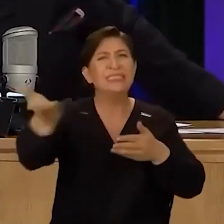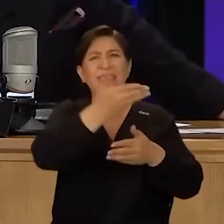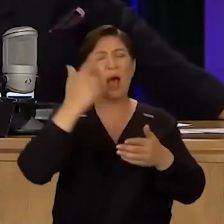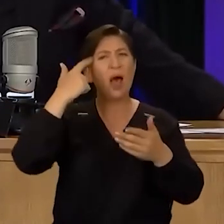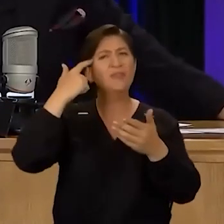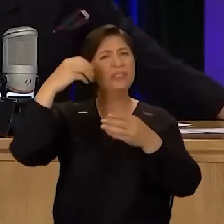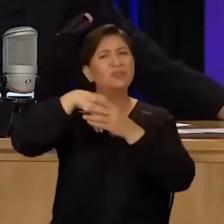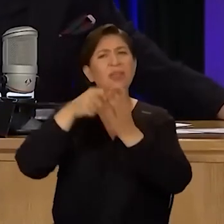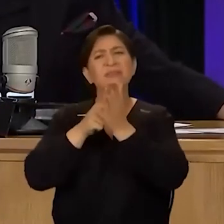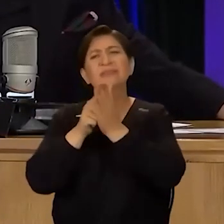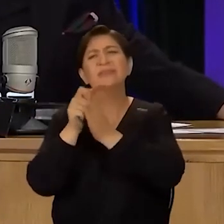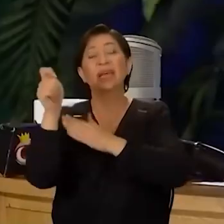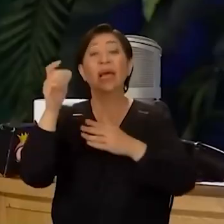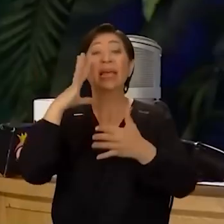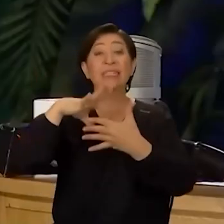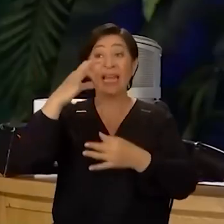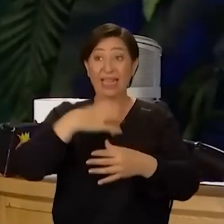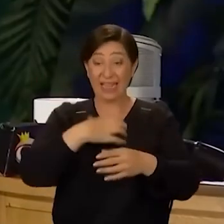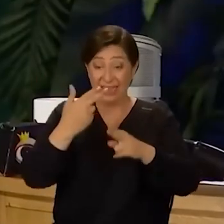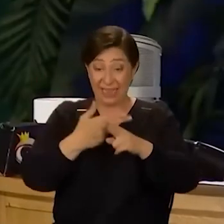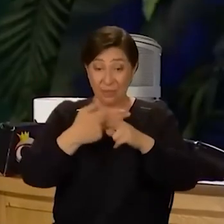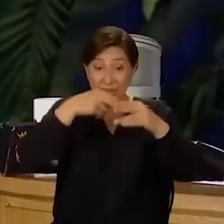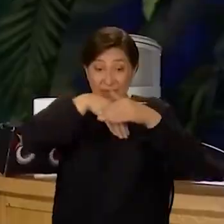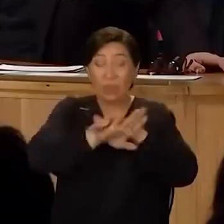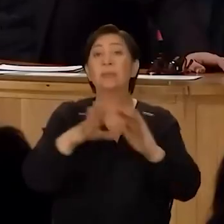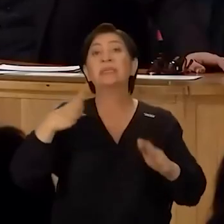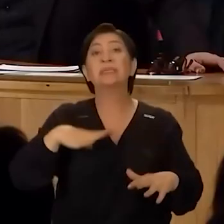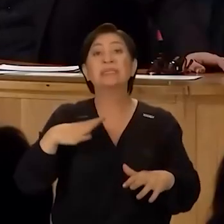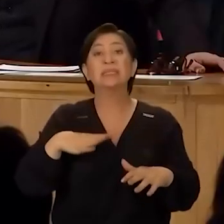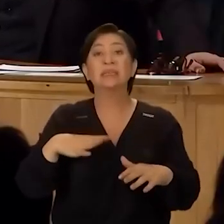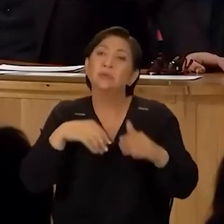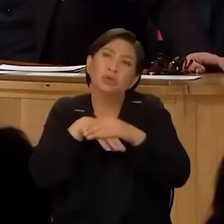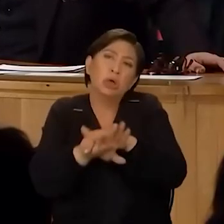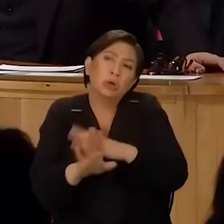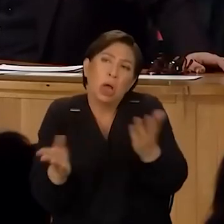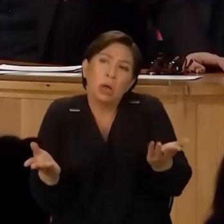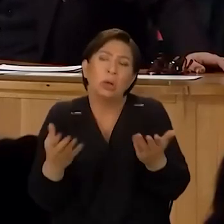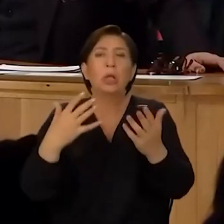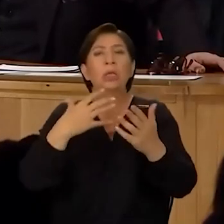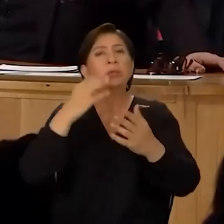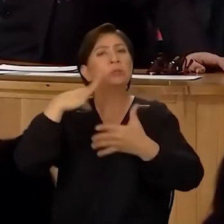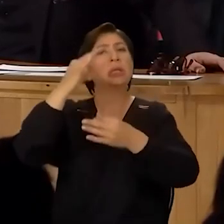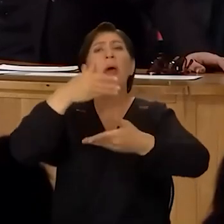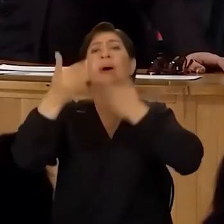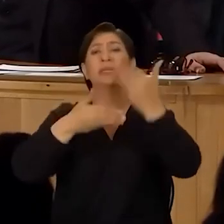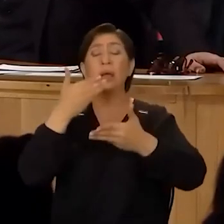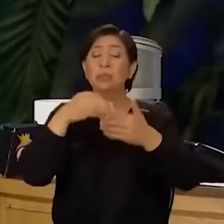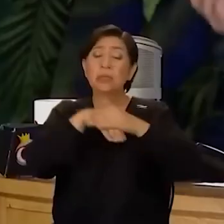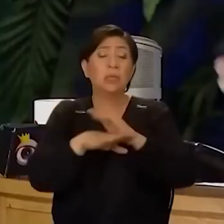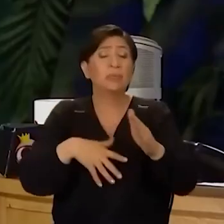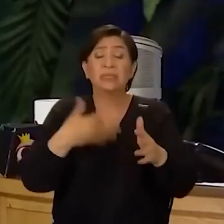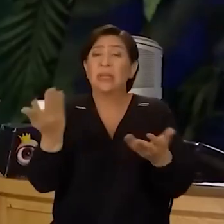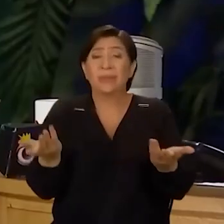hafızasında gider. Yani insan eğer kendi deneyimlerini saklamak isterse saklar ve bunu insanlara bahseder. Eğer saklamak